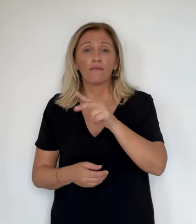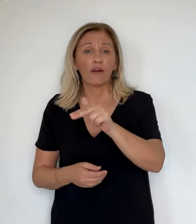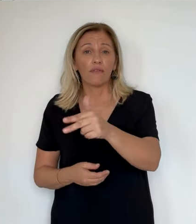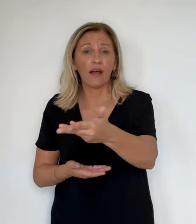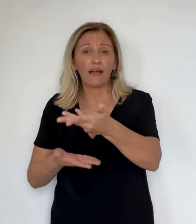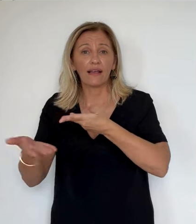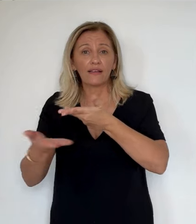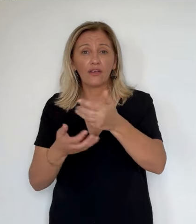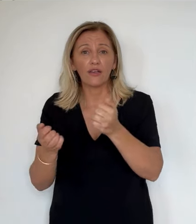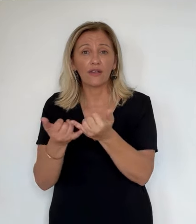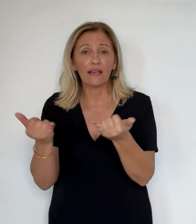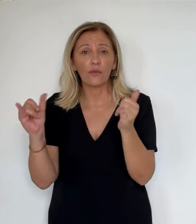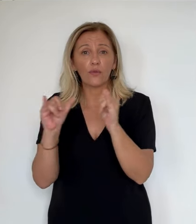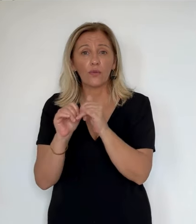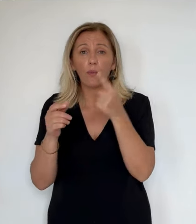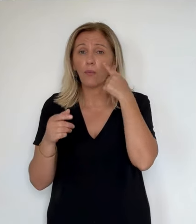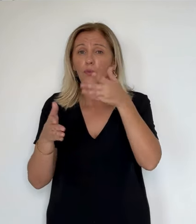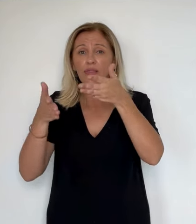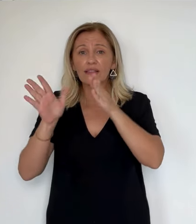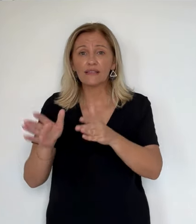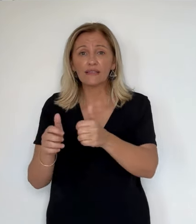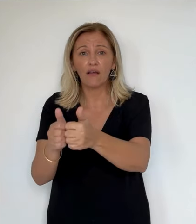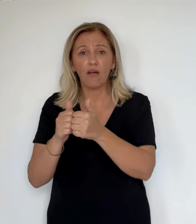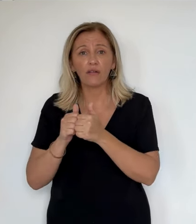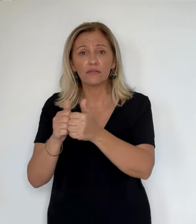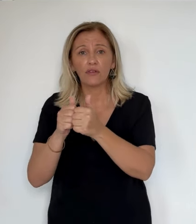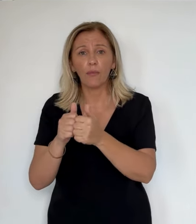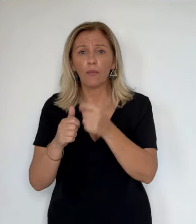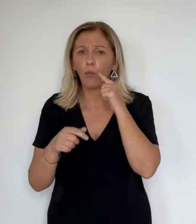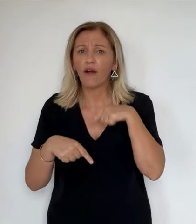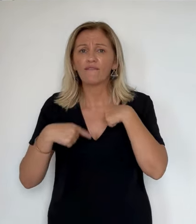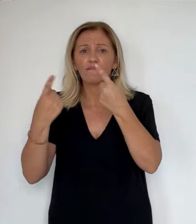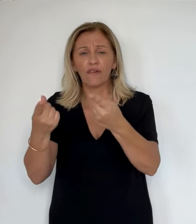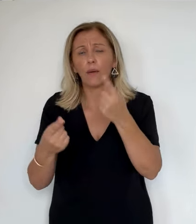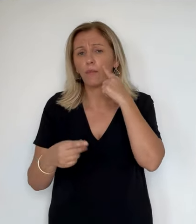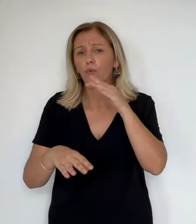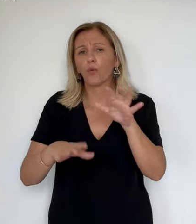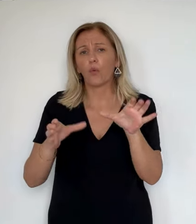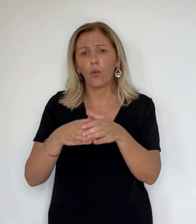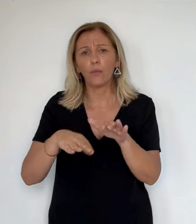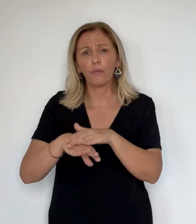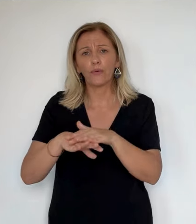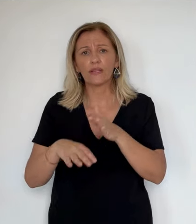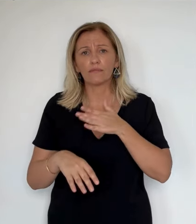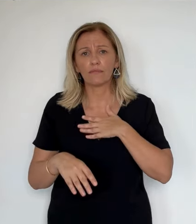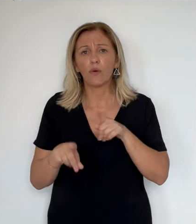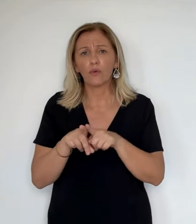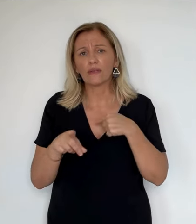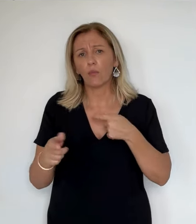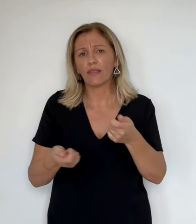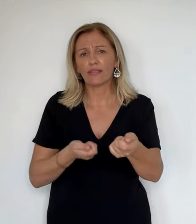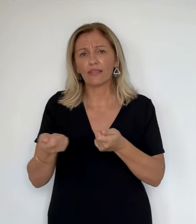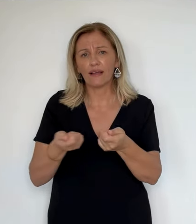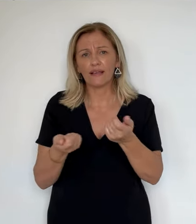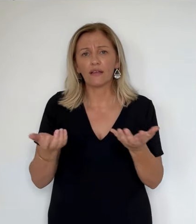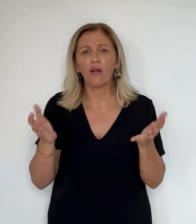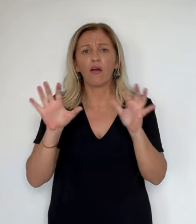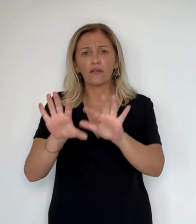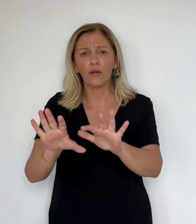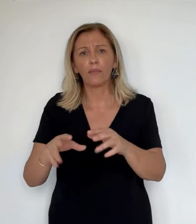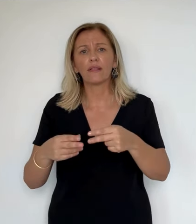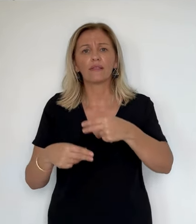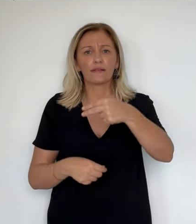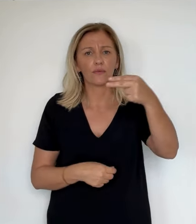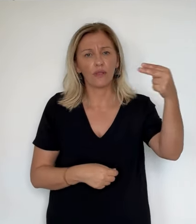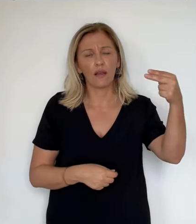au nom du parti Horizon, et également au nom du groupe Horizon et indépendant que je préside à l'Assemblée nationale. Plus révélateur peut-être, le groupe